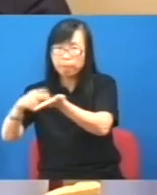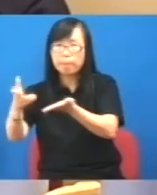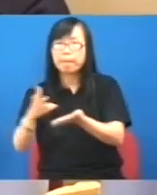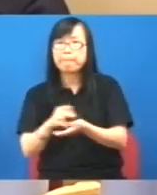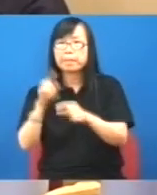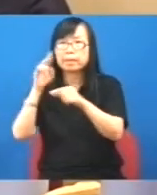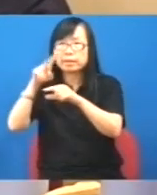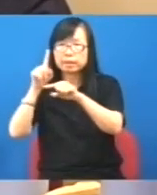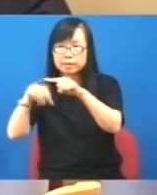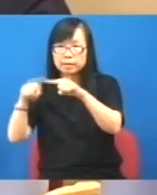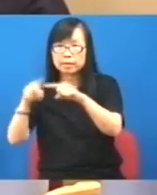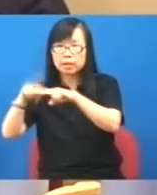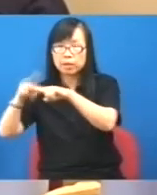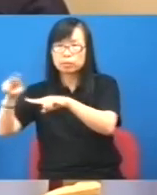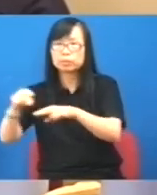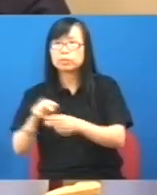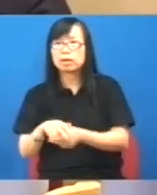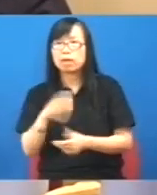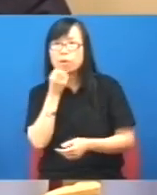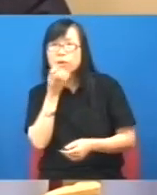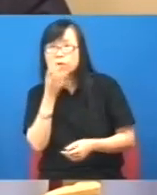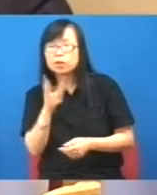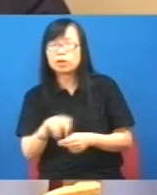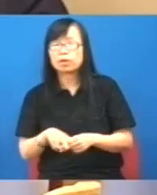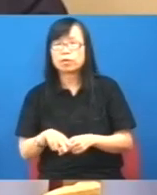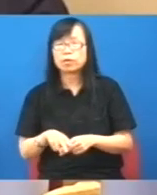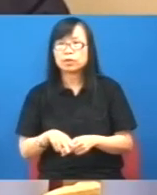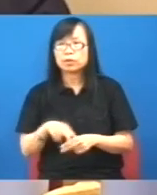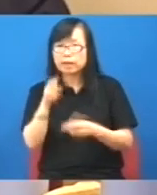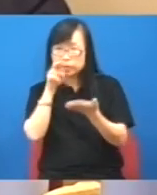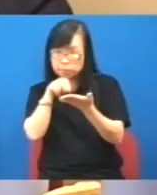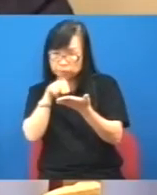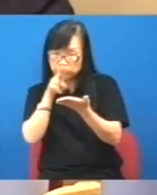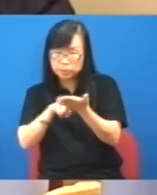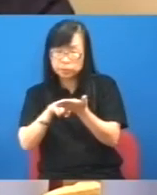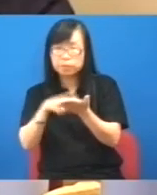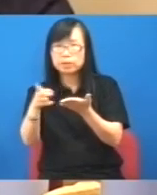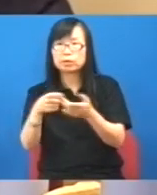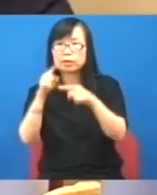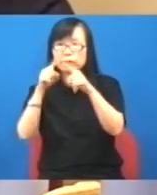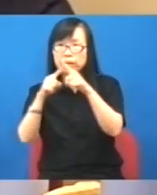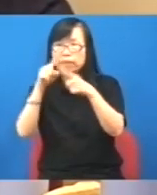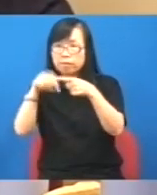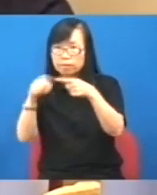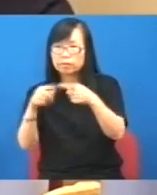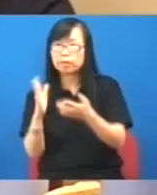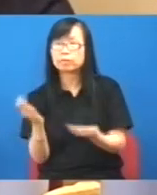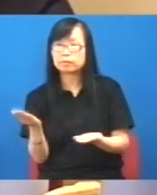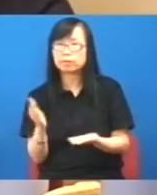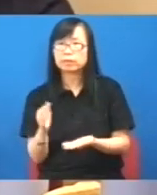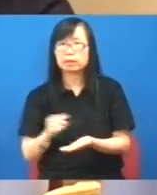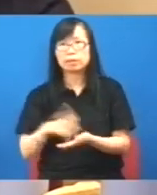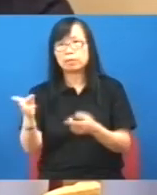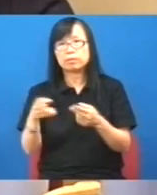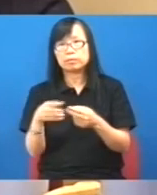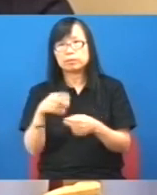繼續施政下去不行不行我提請國務院國務院提出這封信後再叫人大就行了特首也行